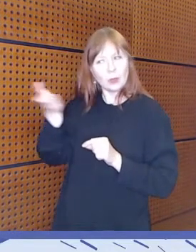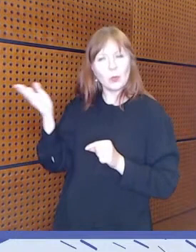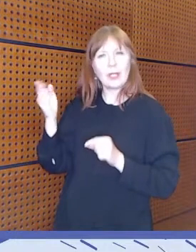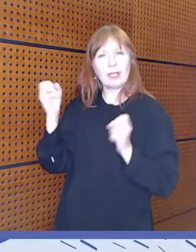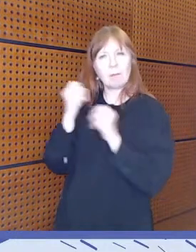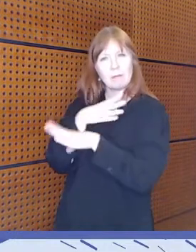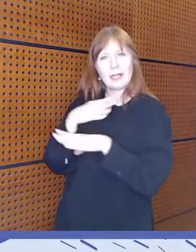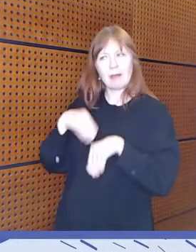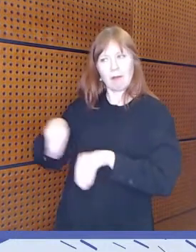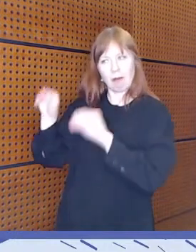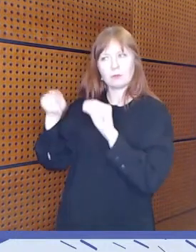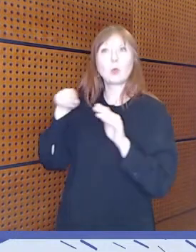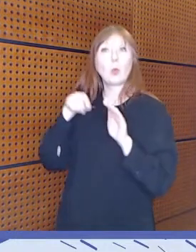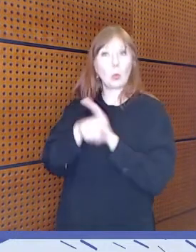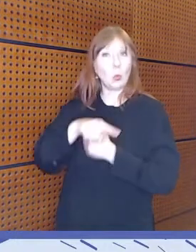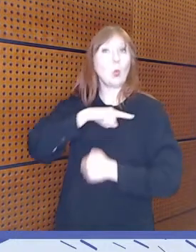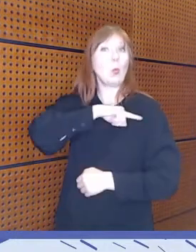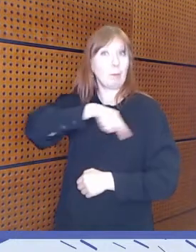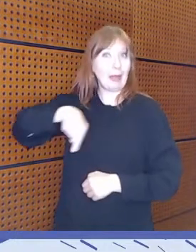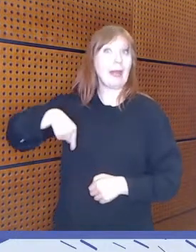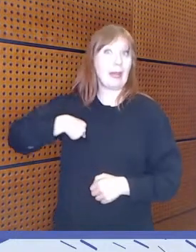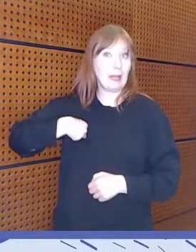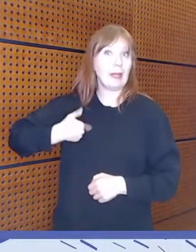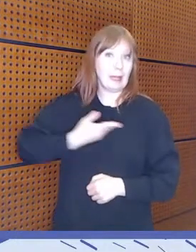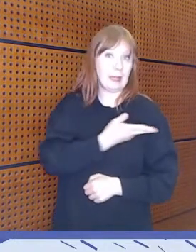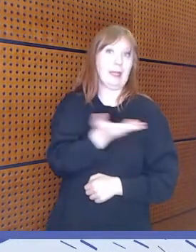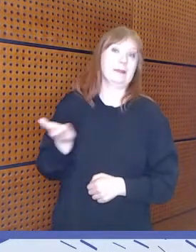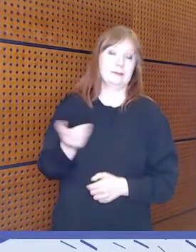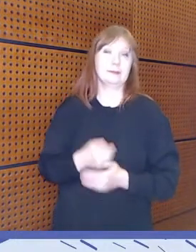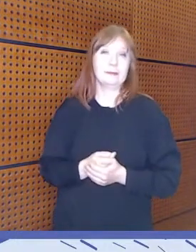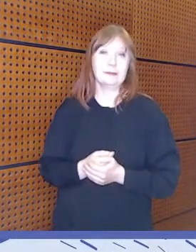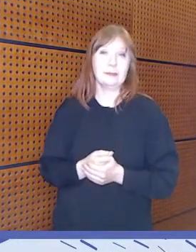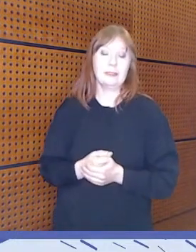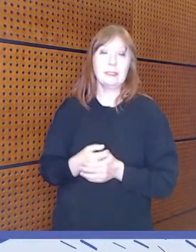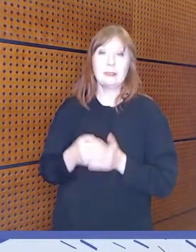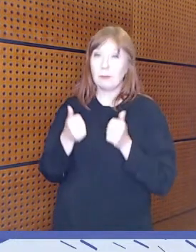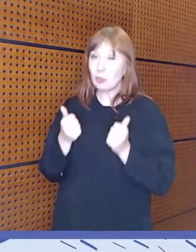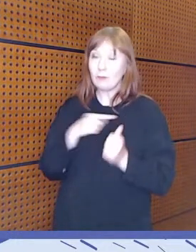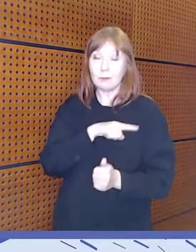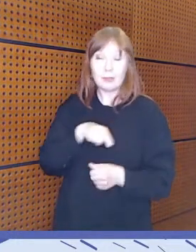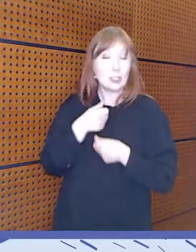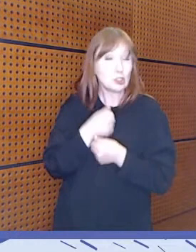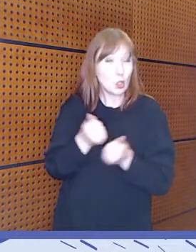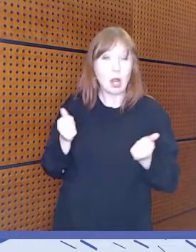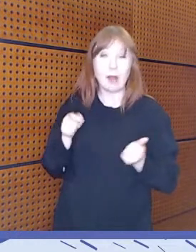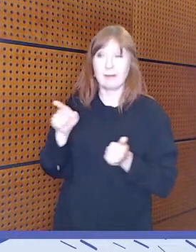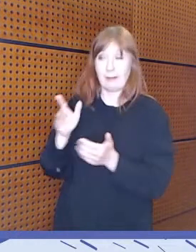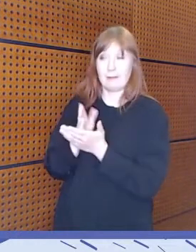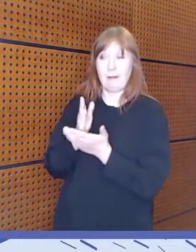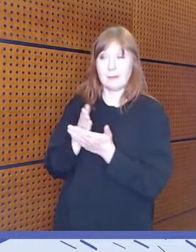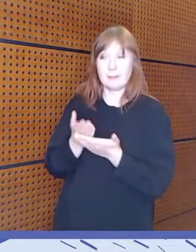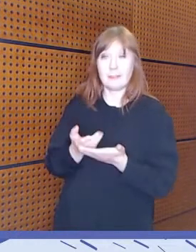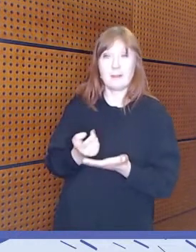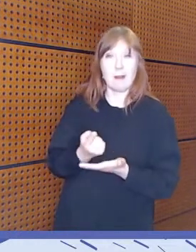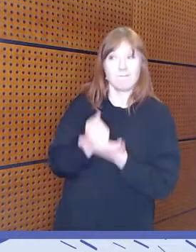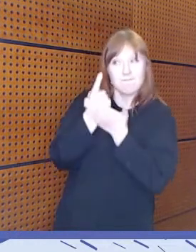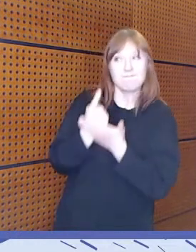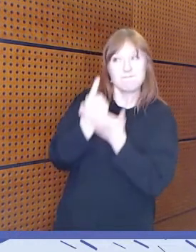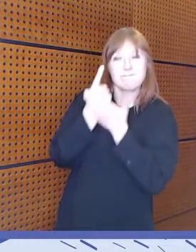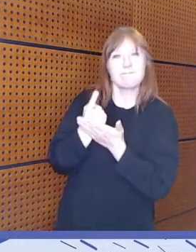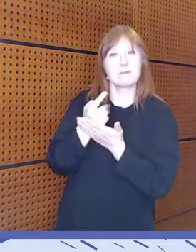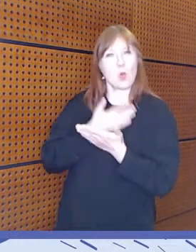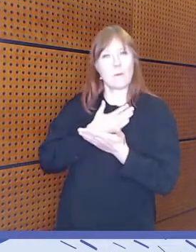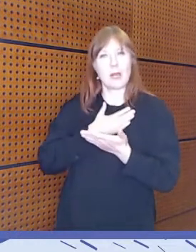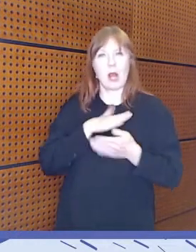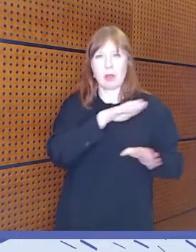kaikkien asia. Ja minä toivoisin, että me kaikki rummutettaisiin asiaa eteenpäin omilta tahoiltamme. Meillä olisi mahdollisuuksia